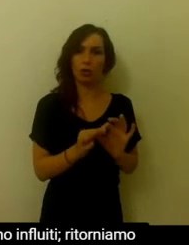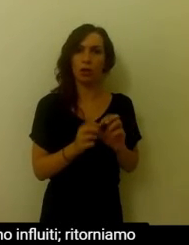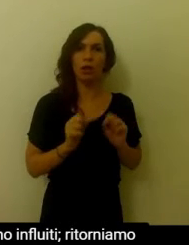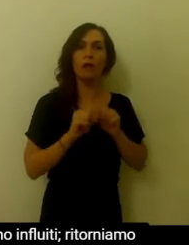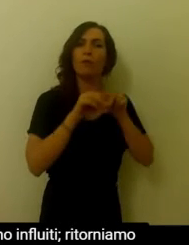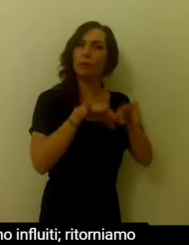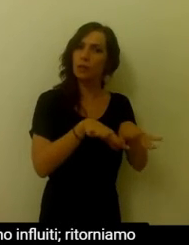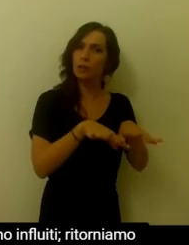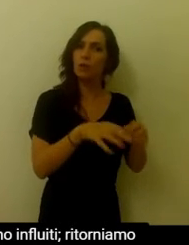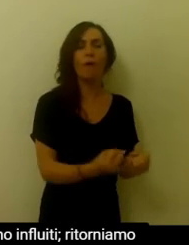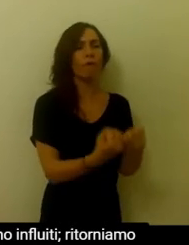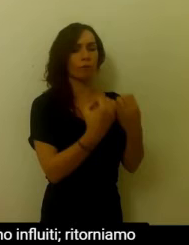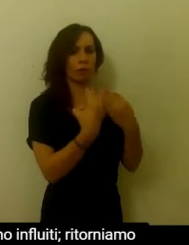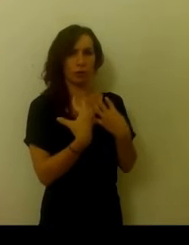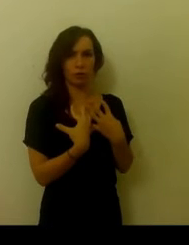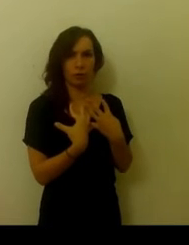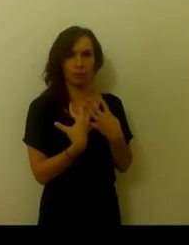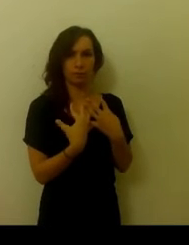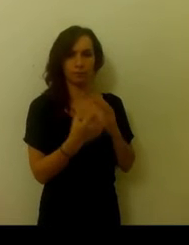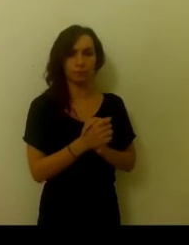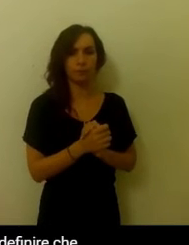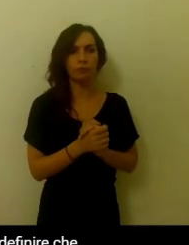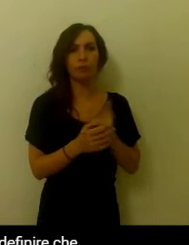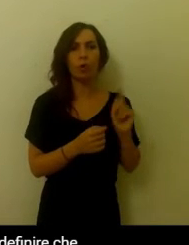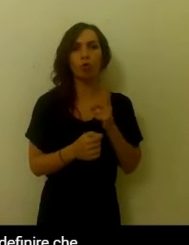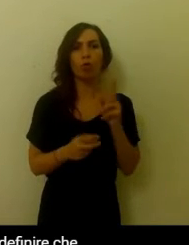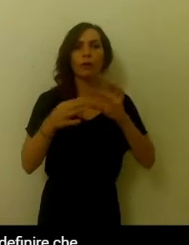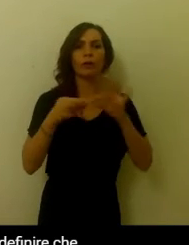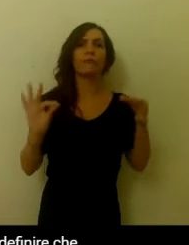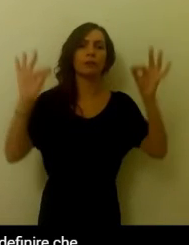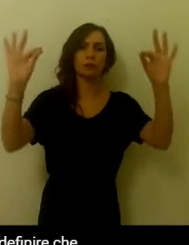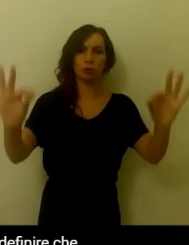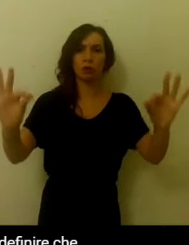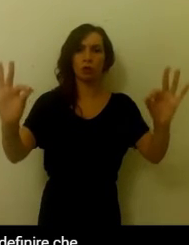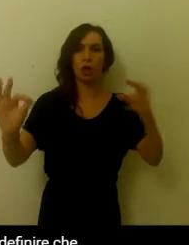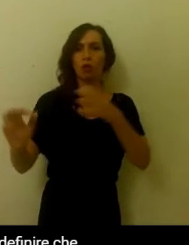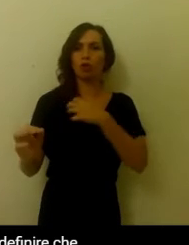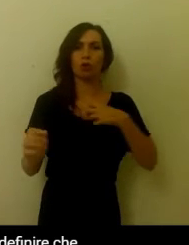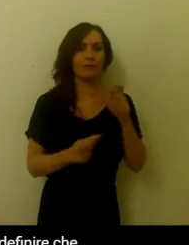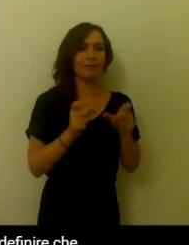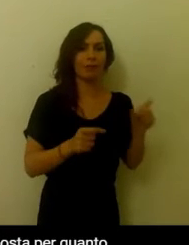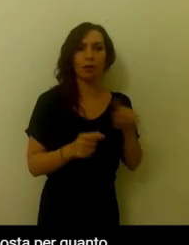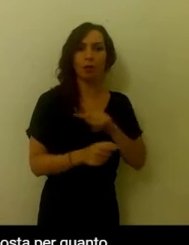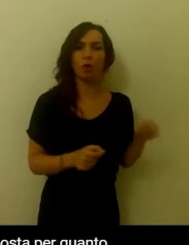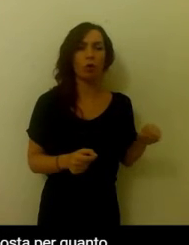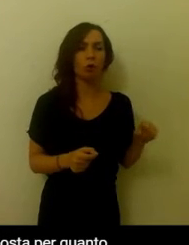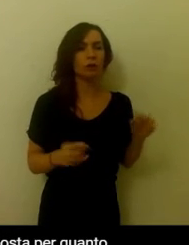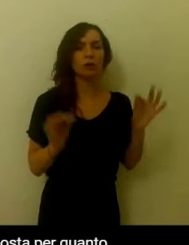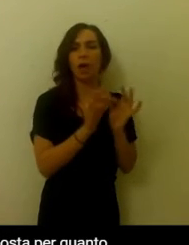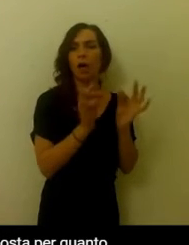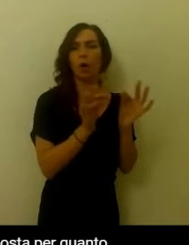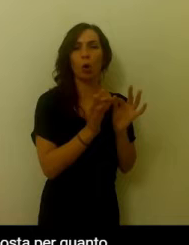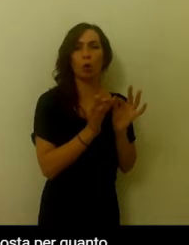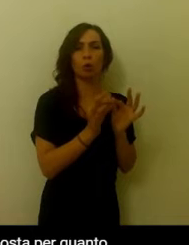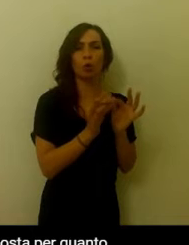influiti. Ritorniamo alla definizione del dolore. Ormai tutti gli scienziati sono concordi nel definire che le